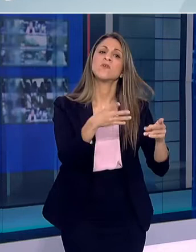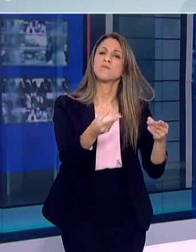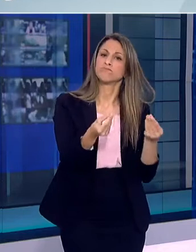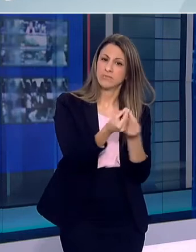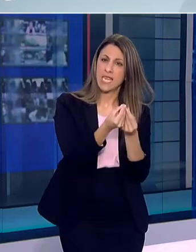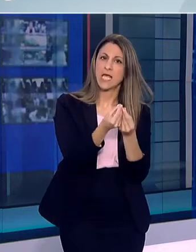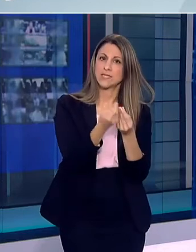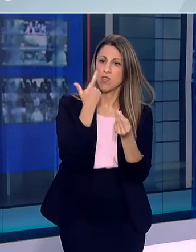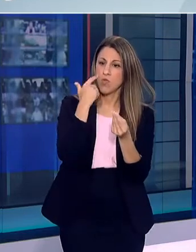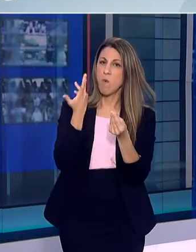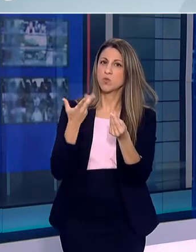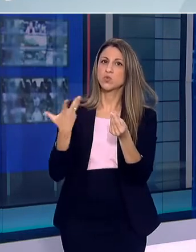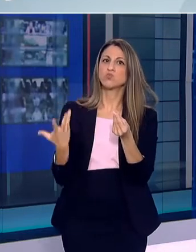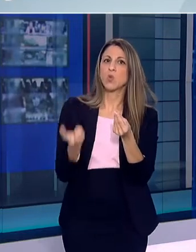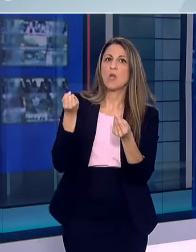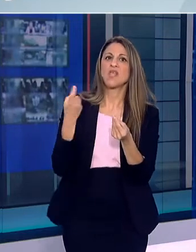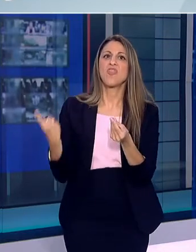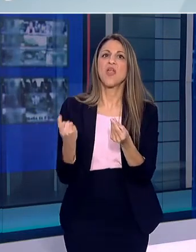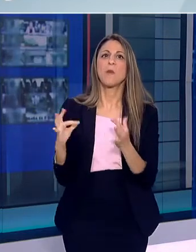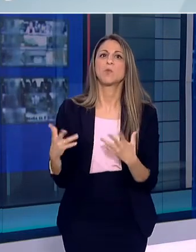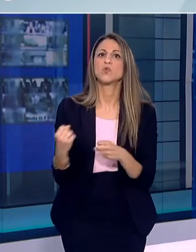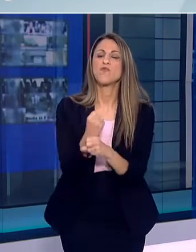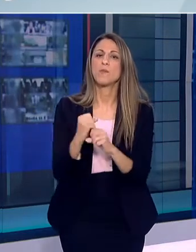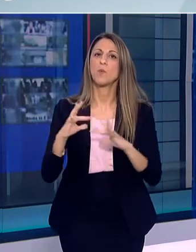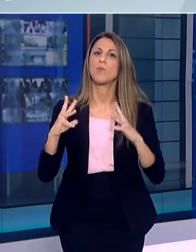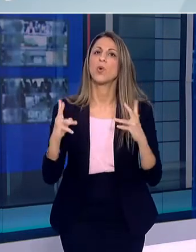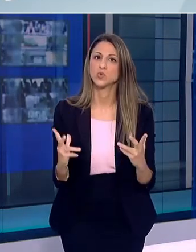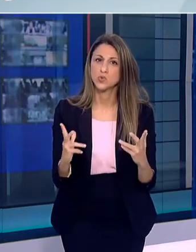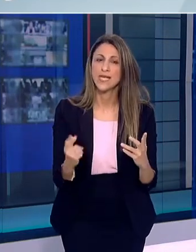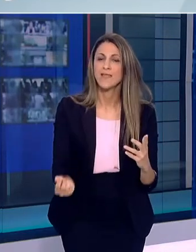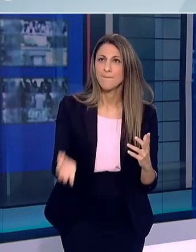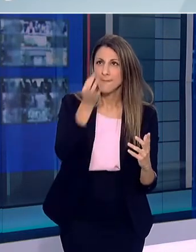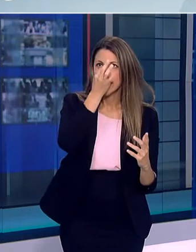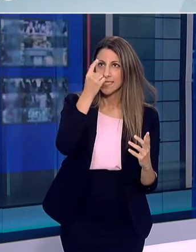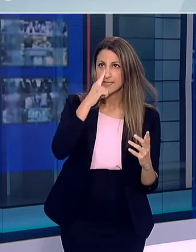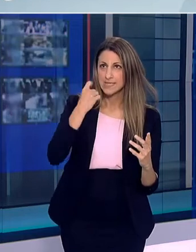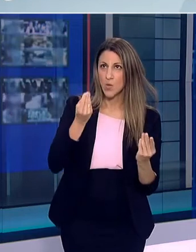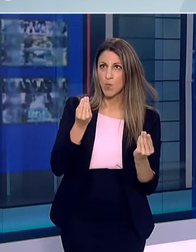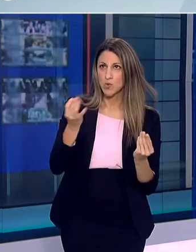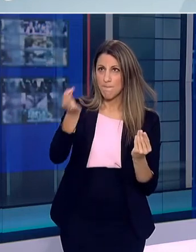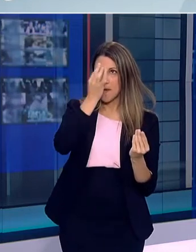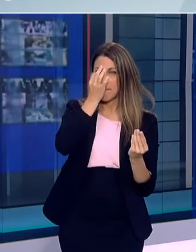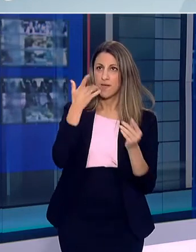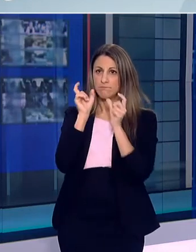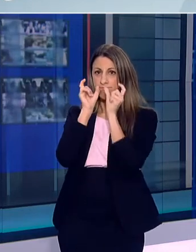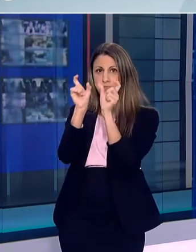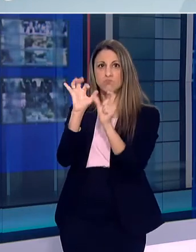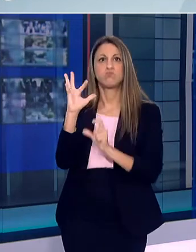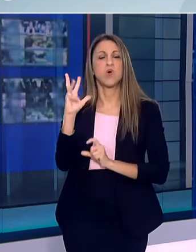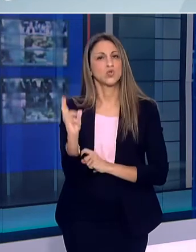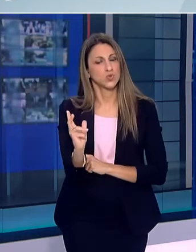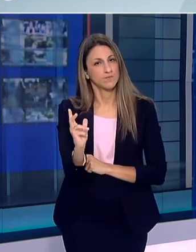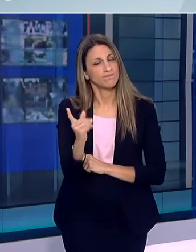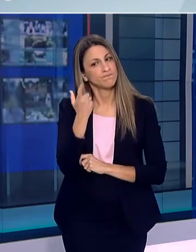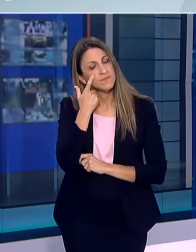μετάδοσης νόσου με κάποιο καινούριο φάρμακο που θα στοχεύει τον υποδοχέα αυτό, την θύρα από την οποία μπαίνει ο κορονοϊός